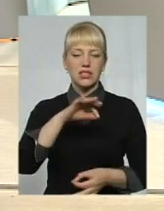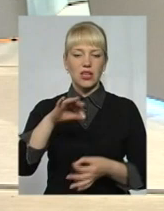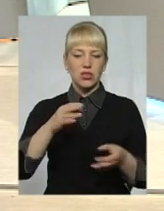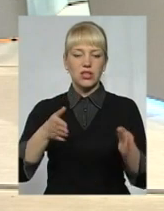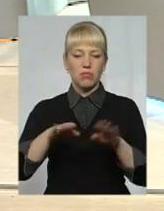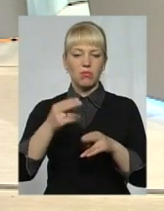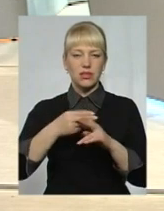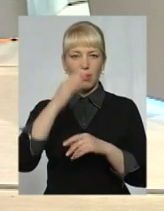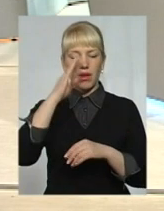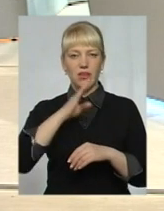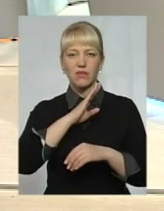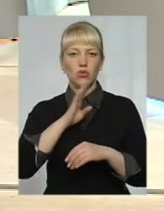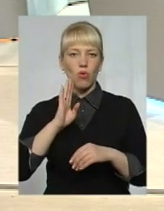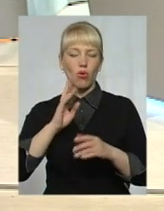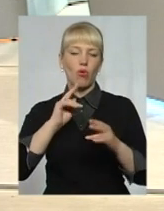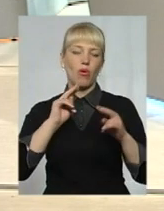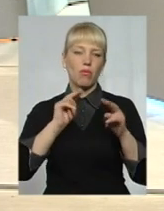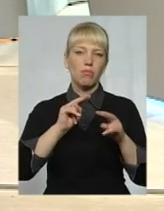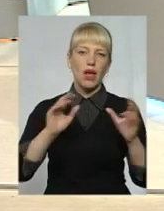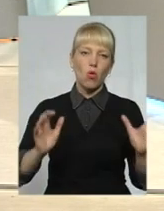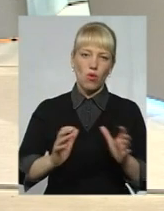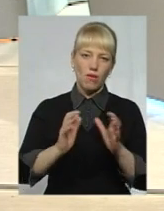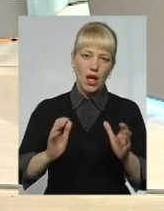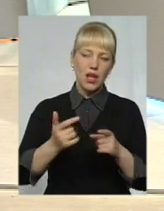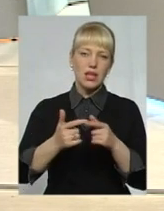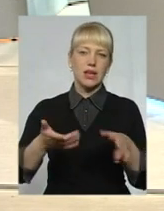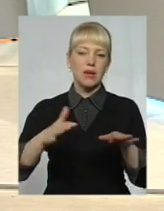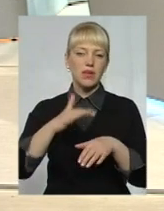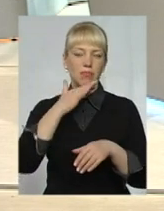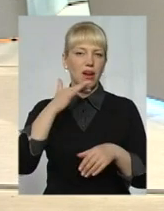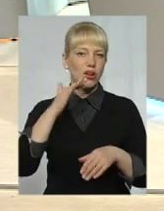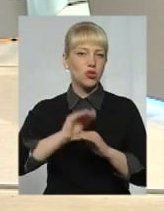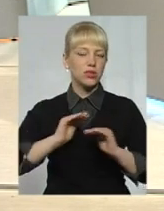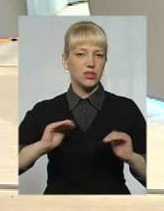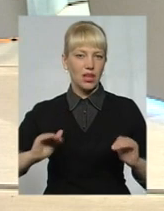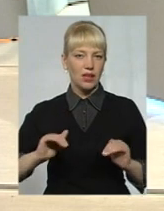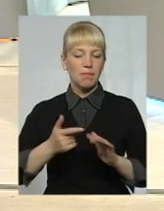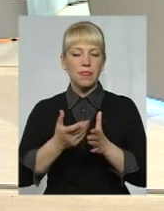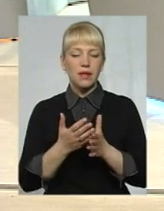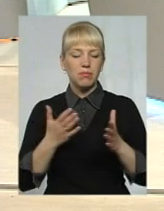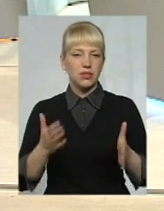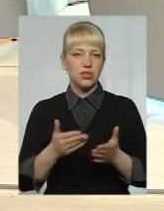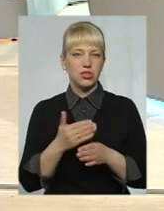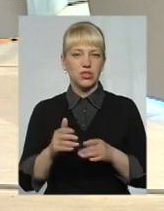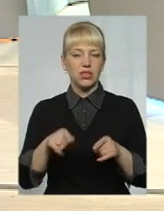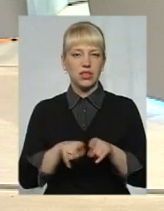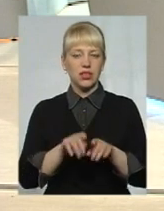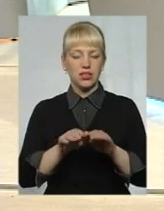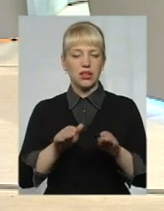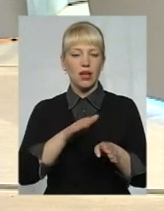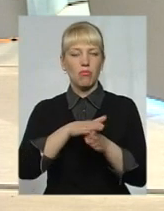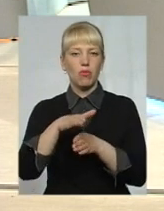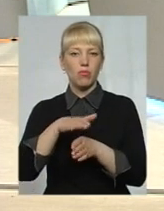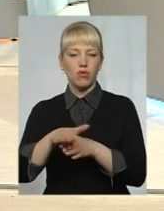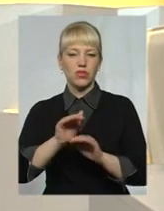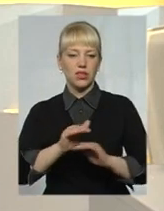батьківського опікування дуже багато дітей, і саме більша частина таких дітей поповнює дитячі будинки,